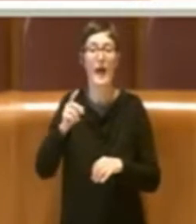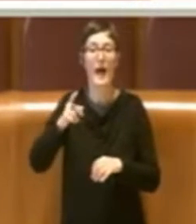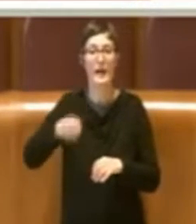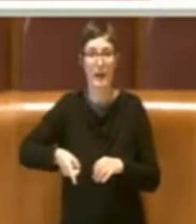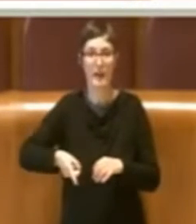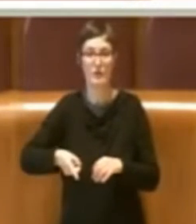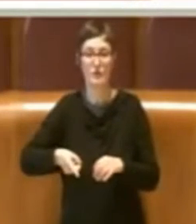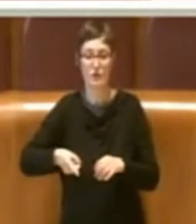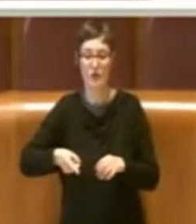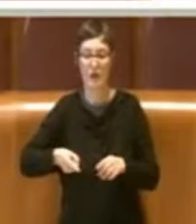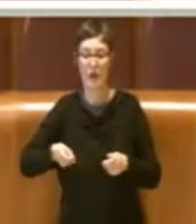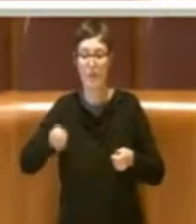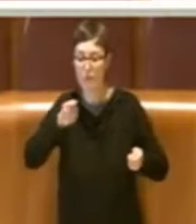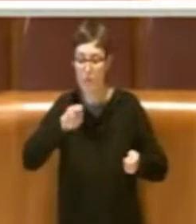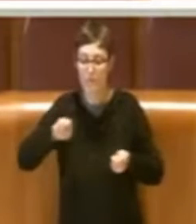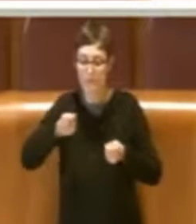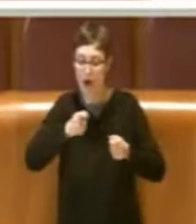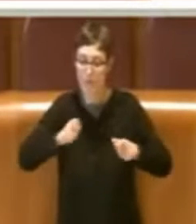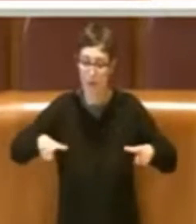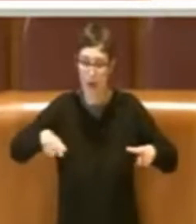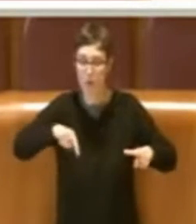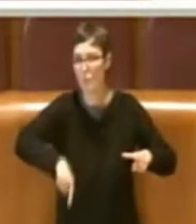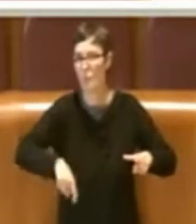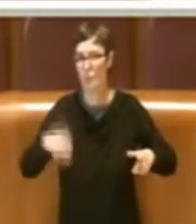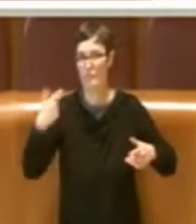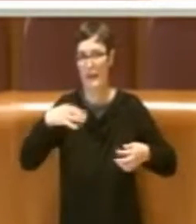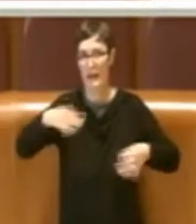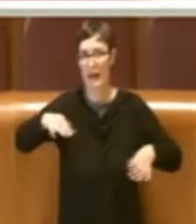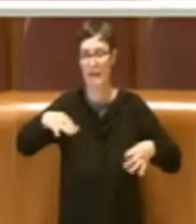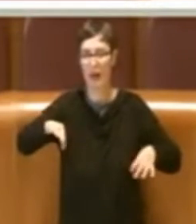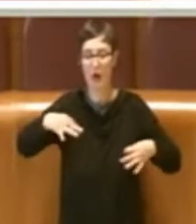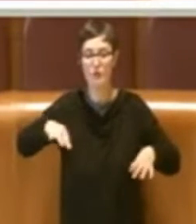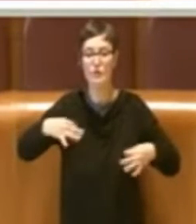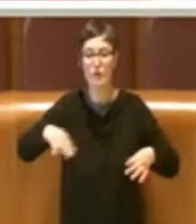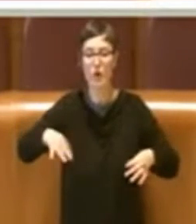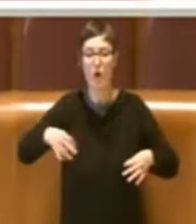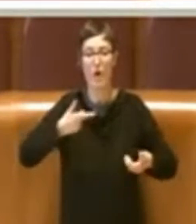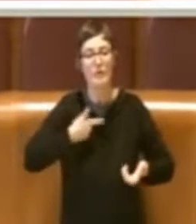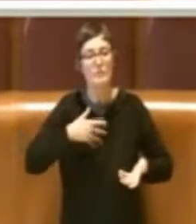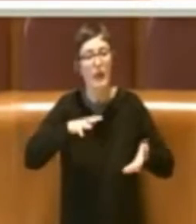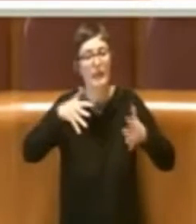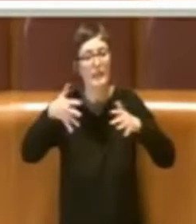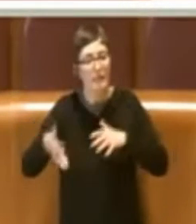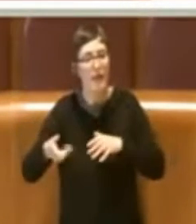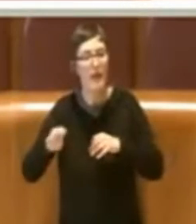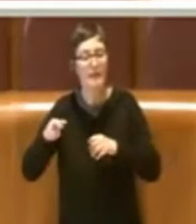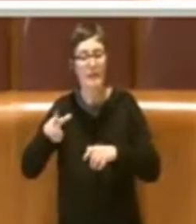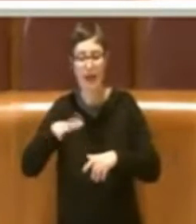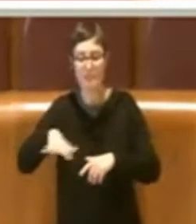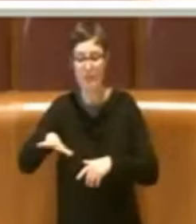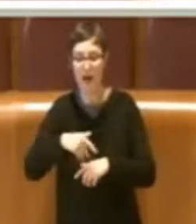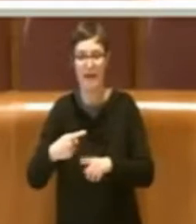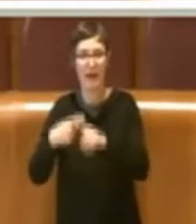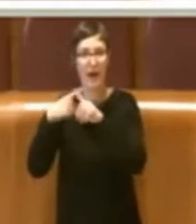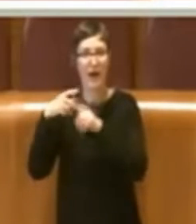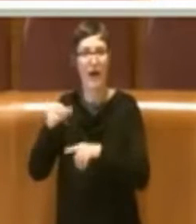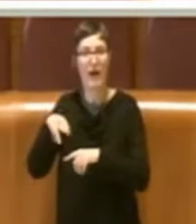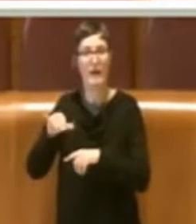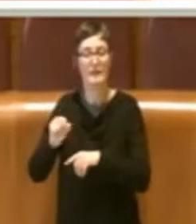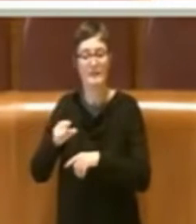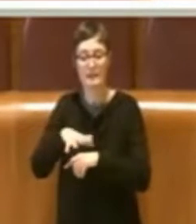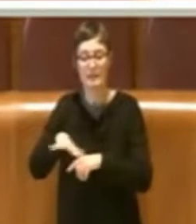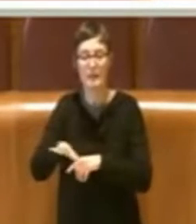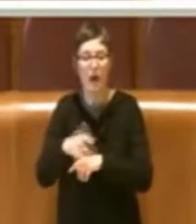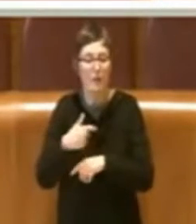PRG, che allora era solo cartacee, che si fa diventare parzialmente l'area dell'ex NIA addirittura